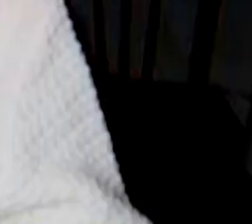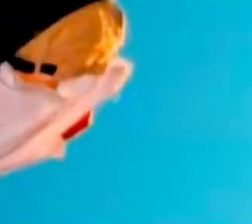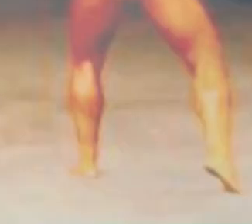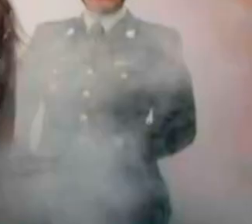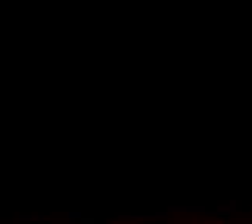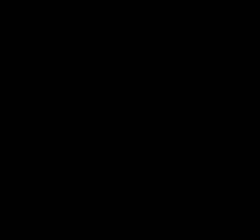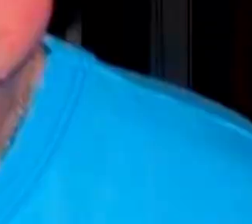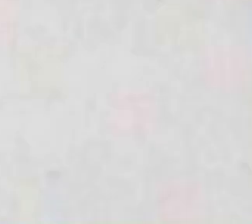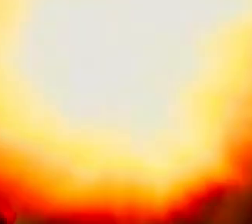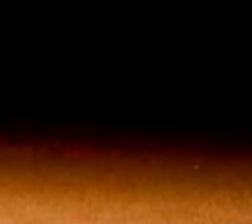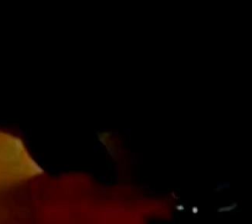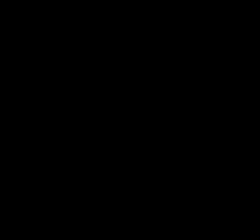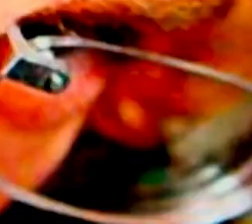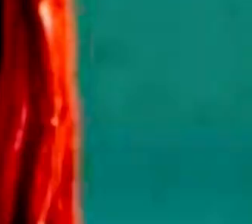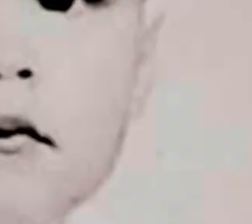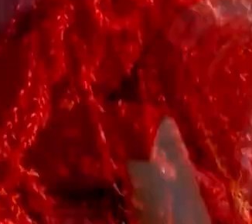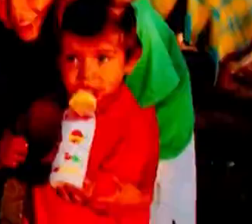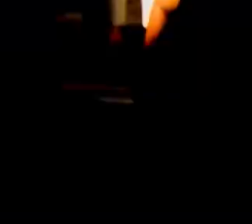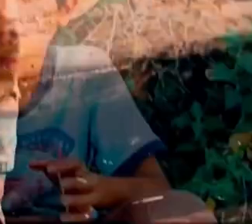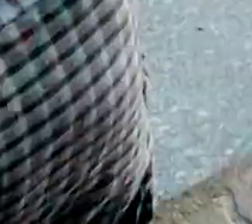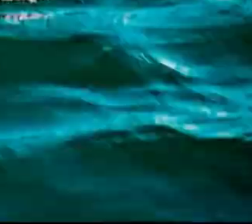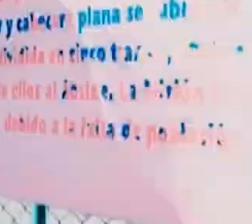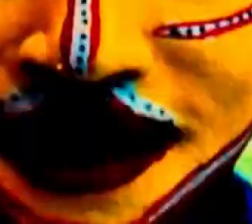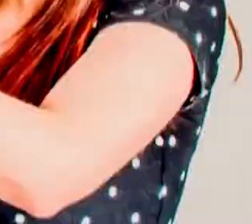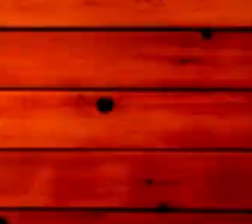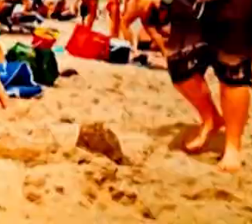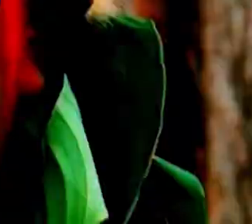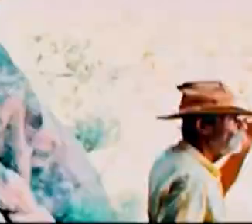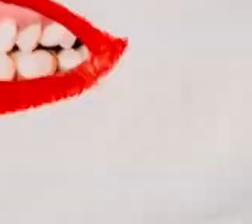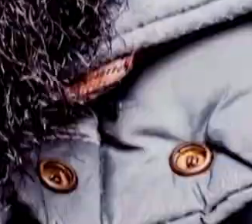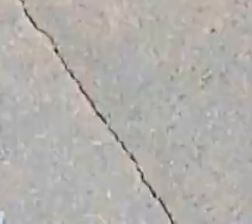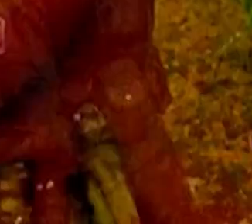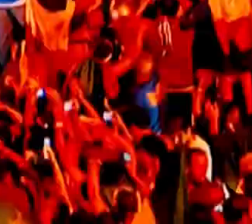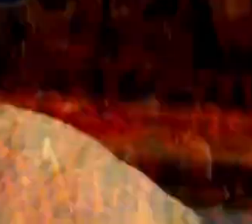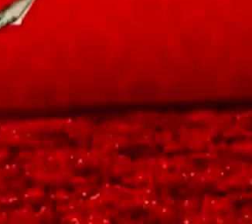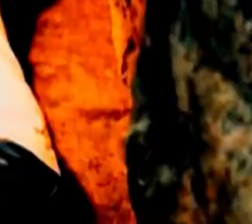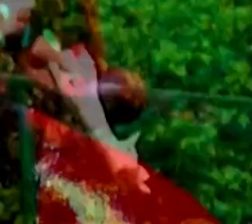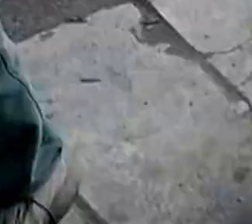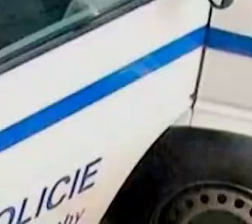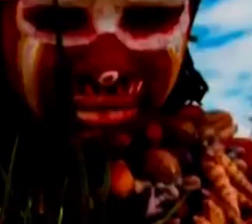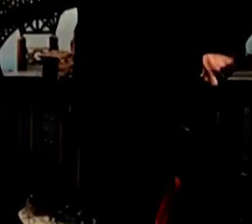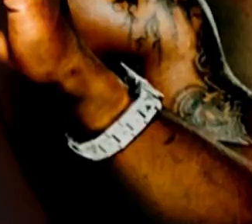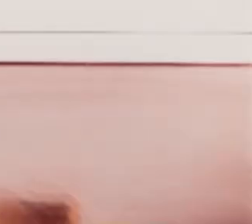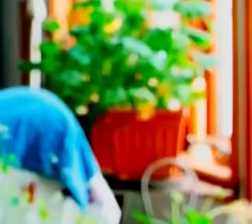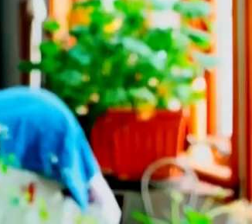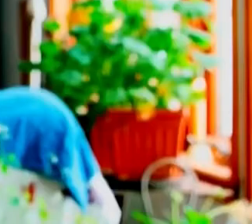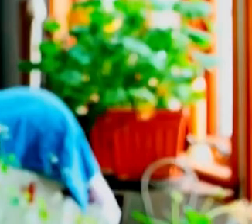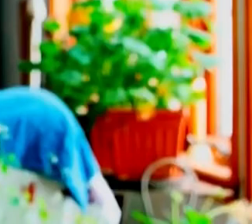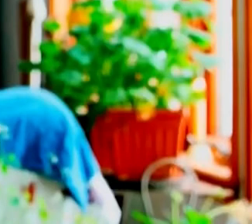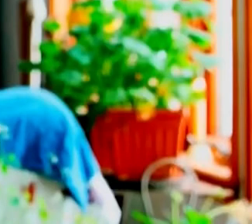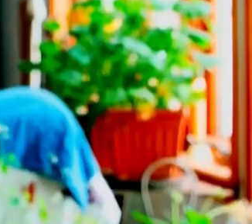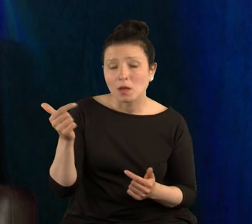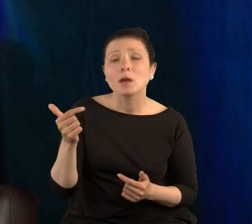W związku z tym pytanie, czy jest sensownym powiedzenie, iż potrzebujemy kształcić się w